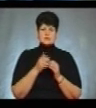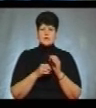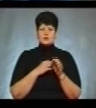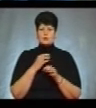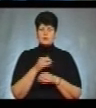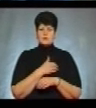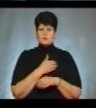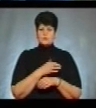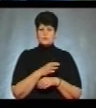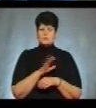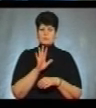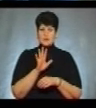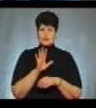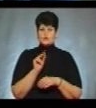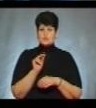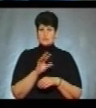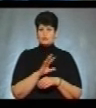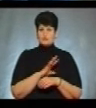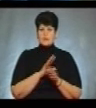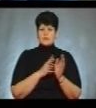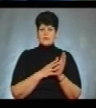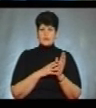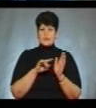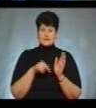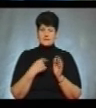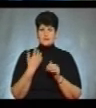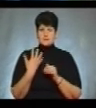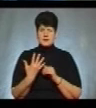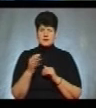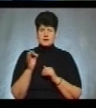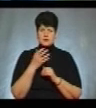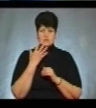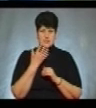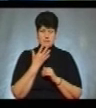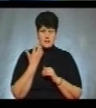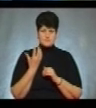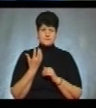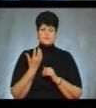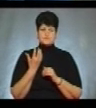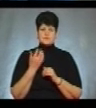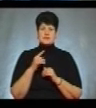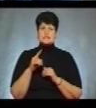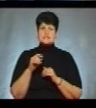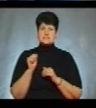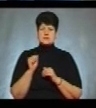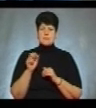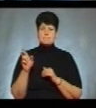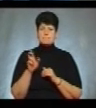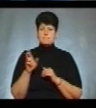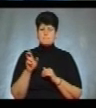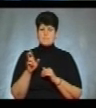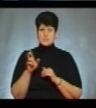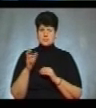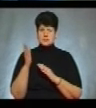температура повітря 5 числа була 9,5 градуса тепла. За даними Бережанської